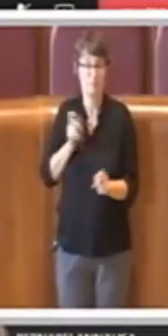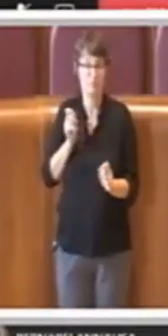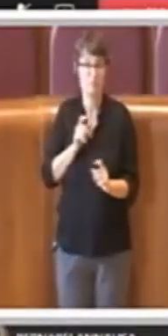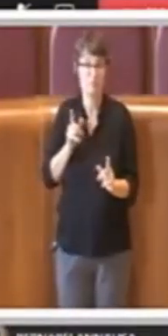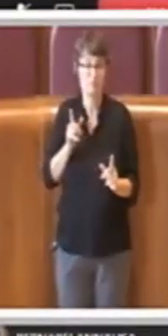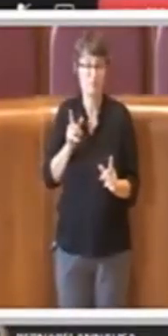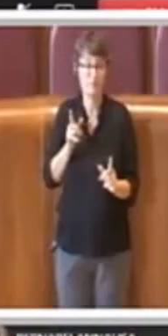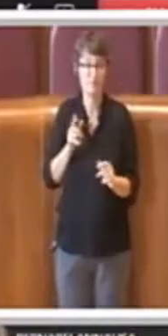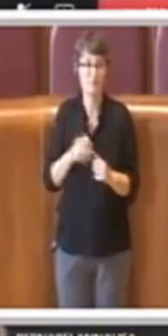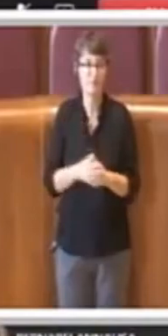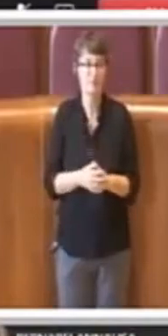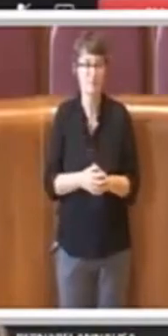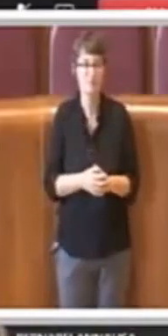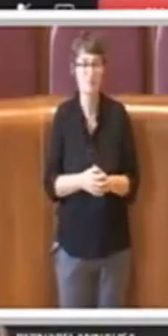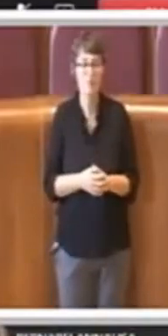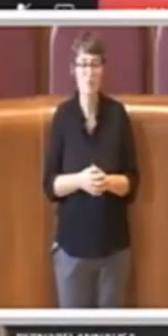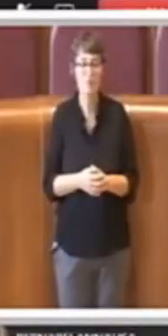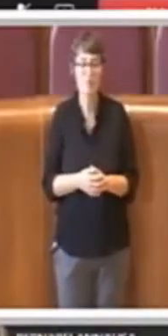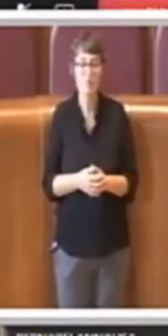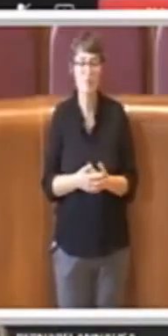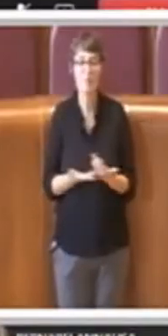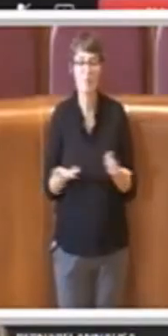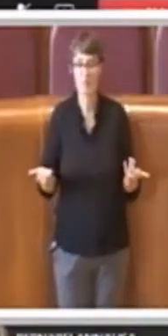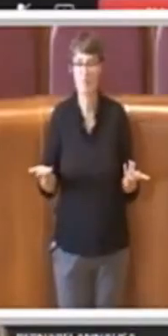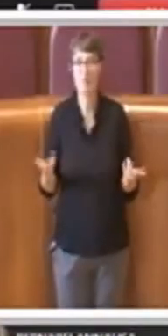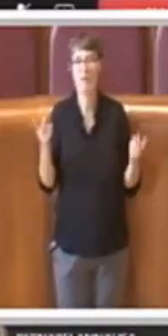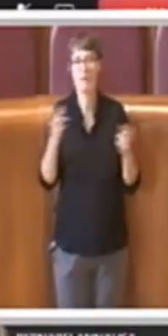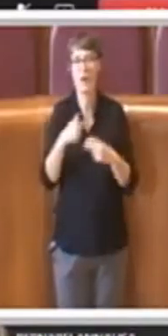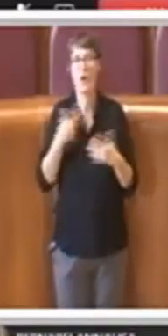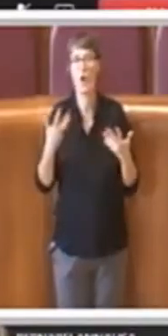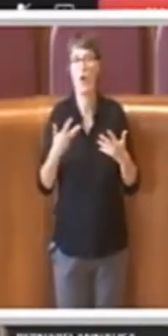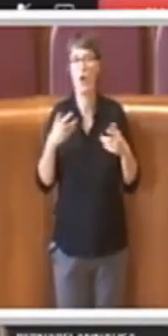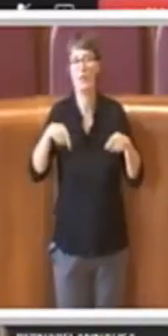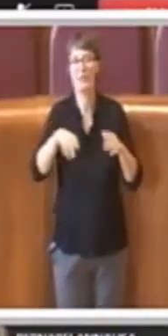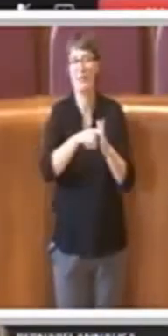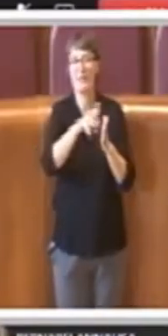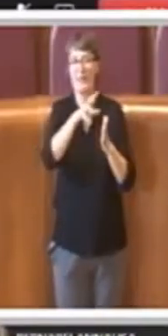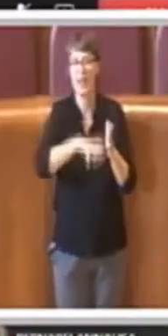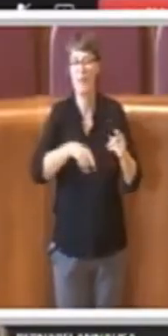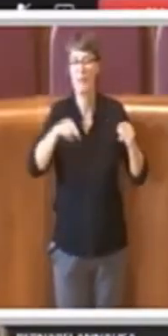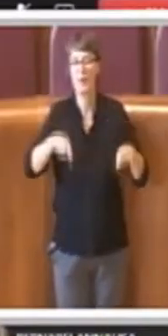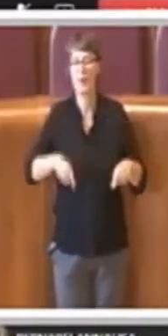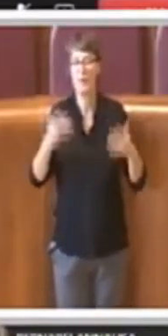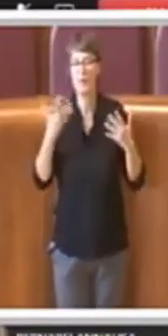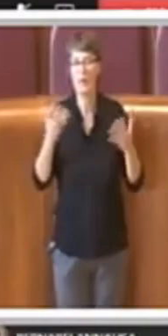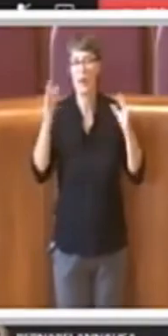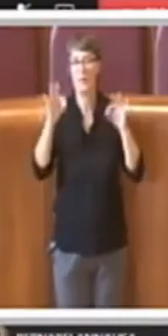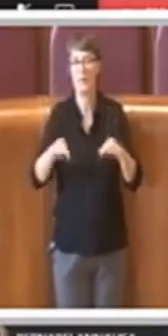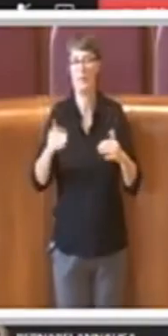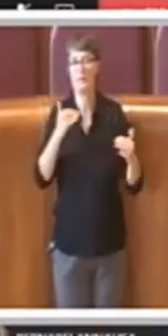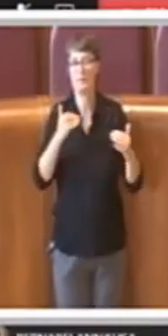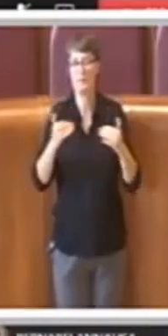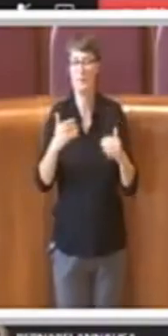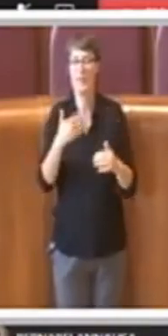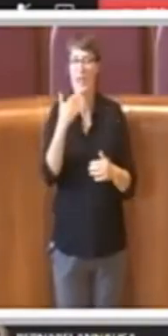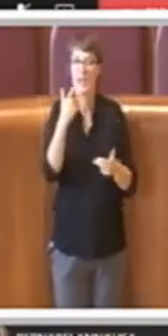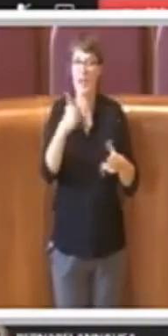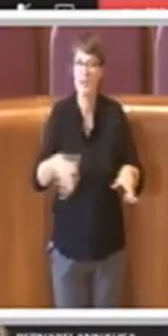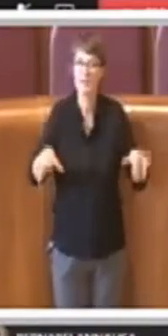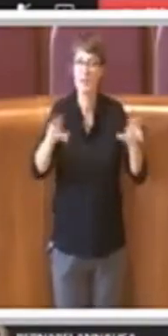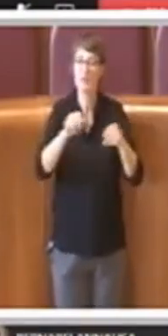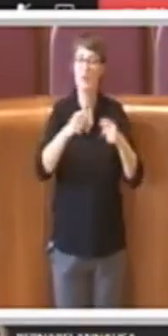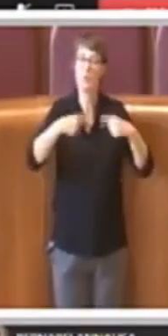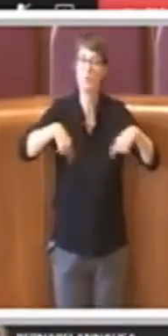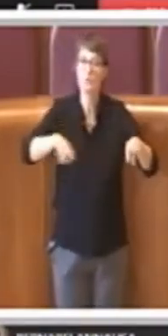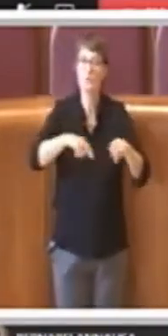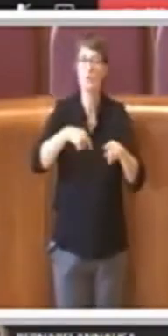delibera che oggi approda finalmente in aula e ringrazio nuovamente l'Aggiunta e le mie colleghe che hanno dato la linea